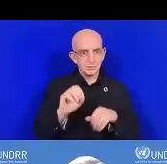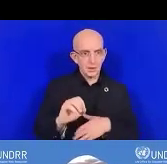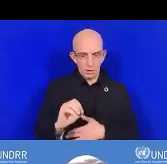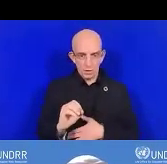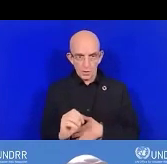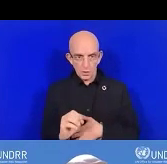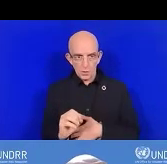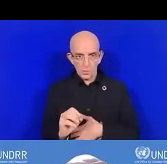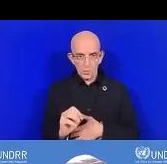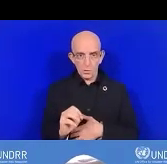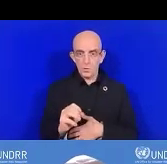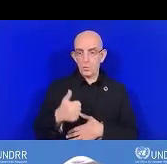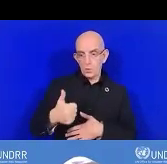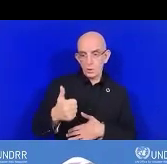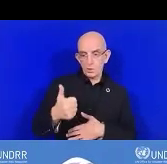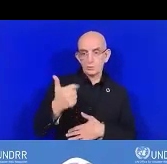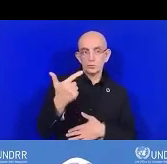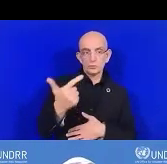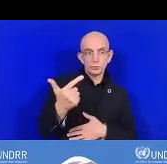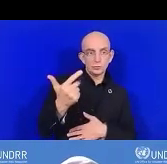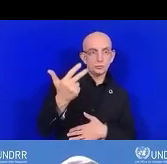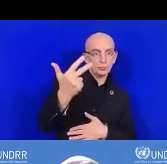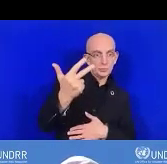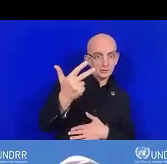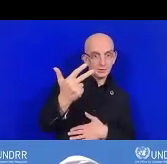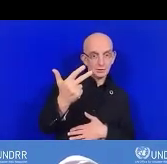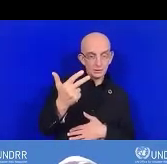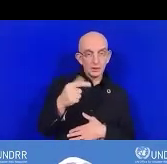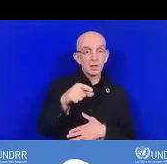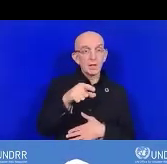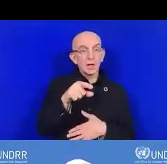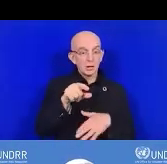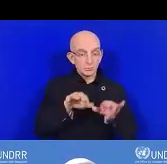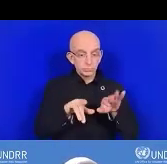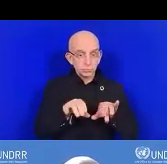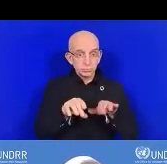commentaire va expliquer tout ce qui est nécessaire.